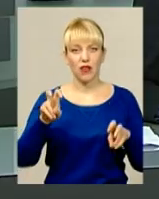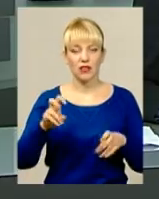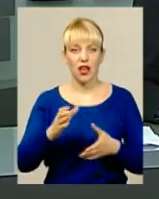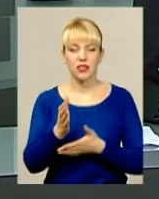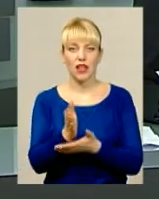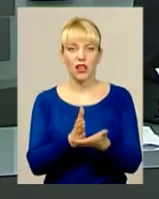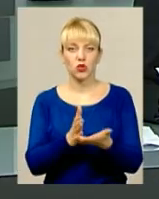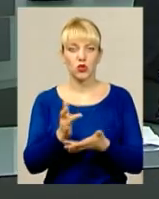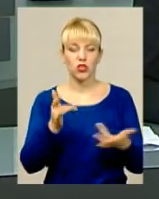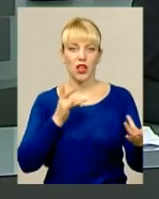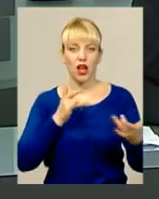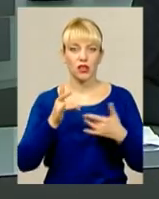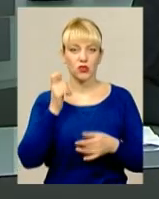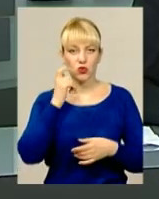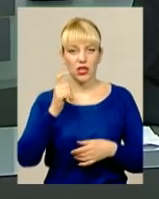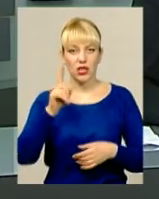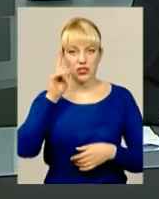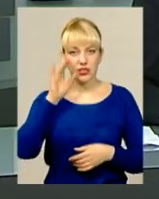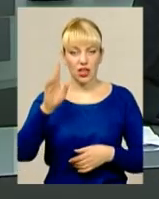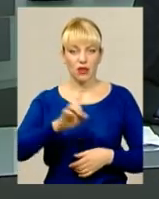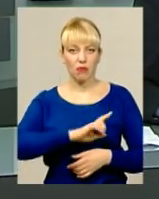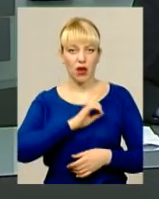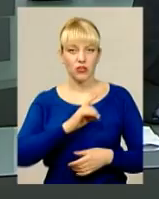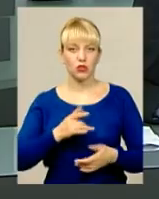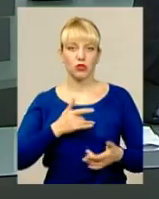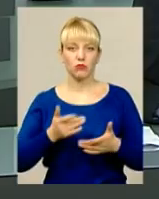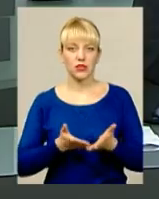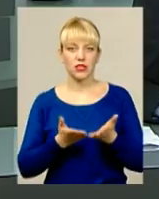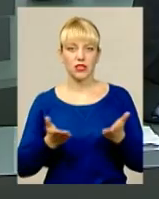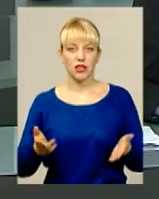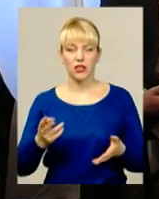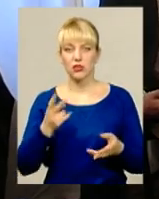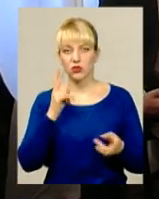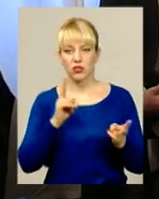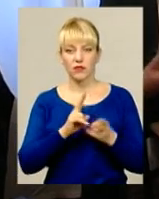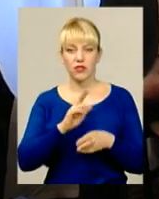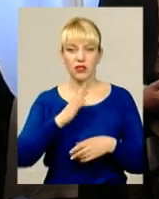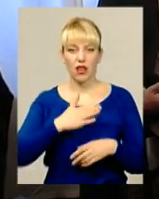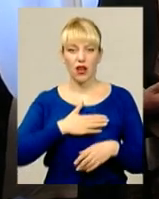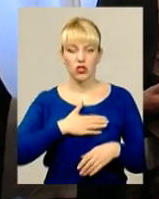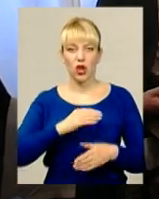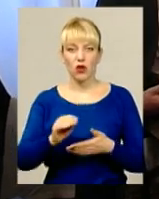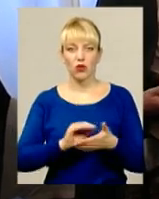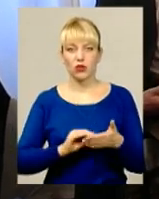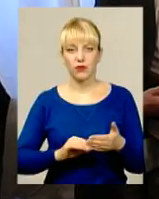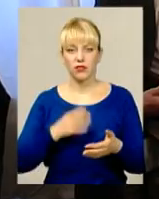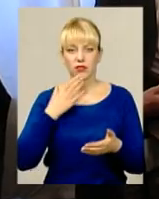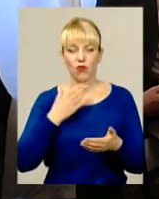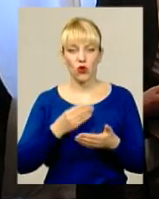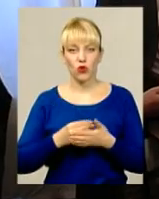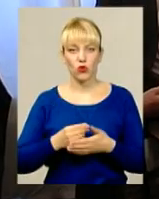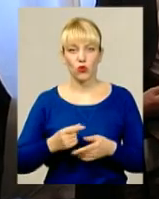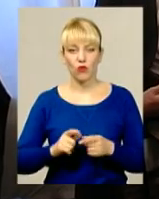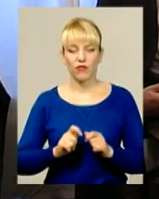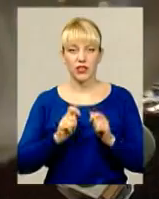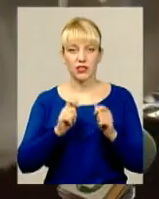України». Із знаним майстром сцени зустрівся наш кореспондент. Свою почесну відзнаку Олександр